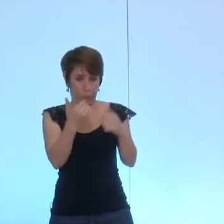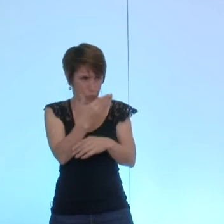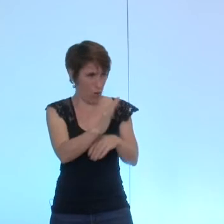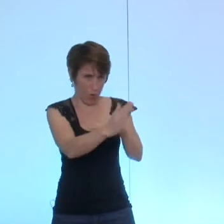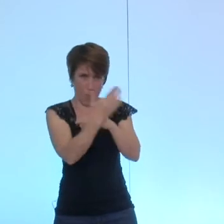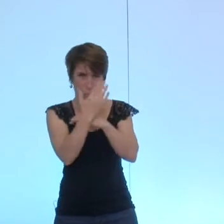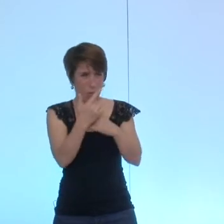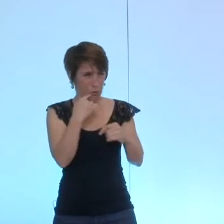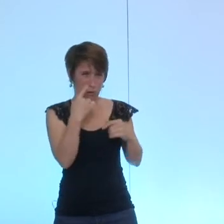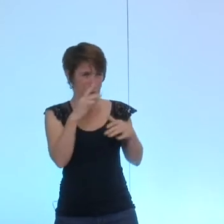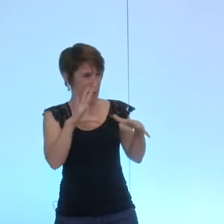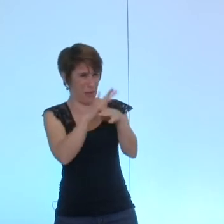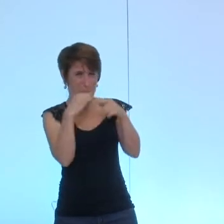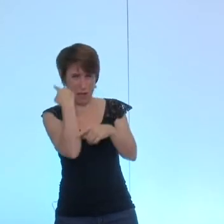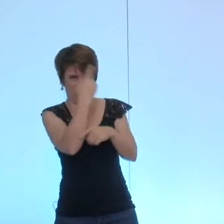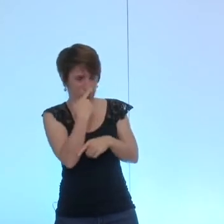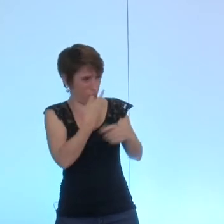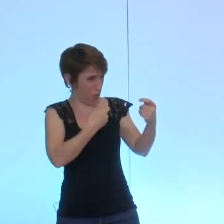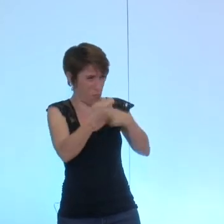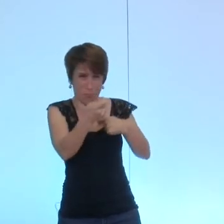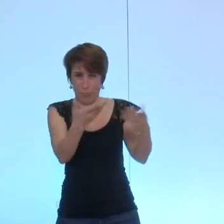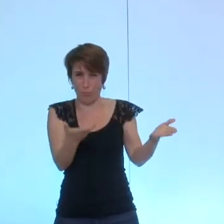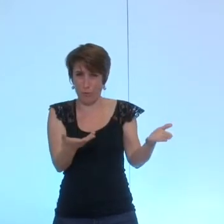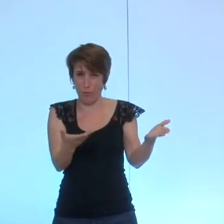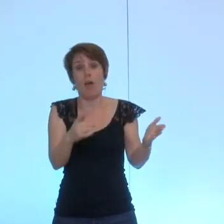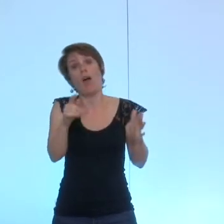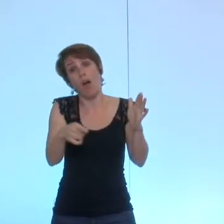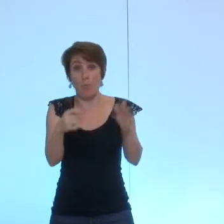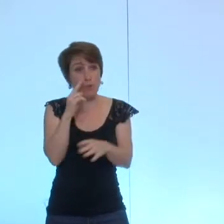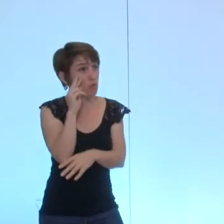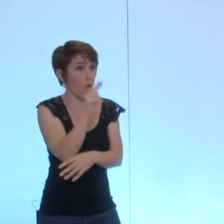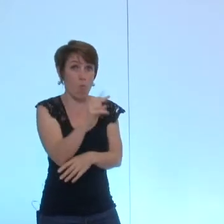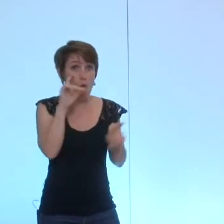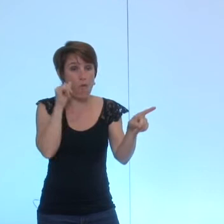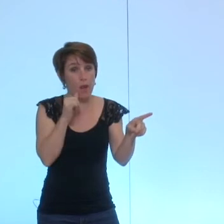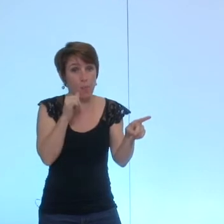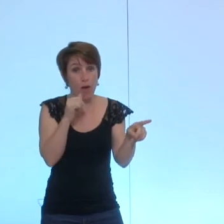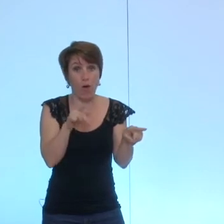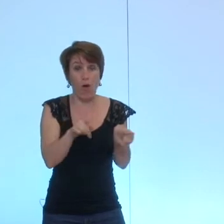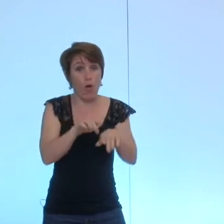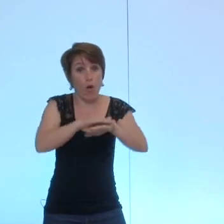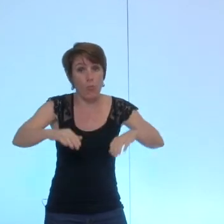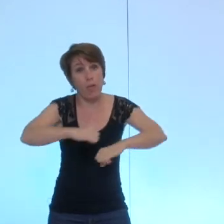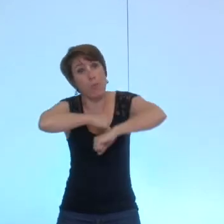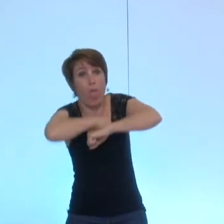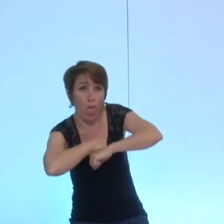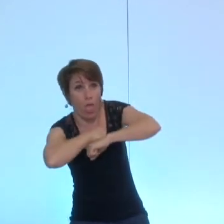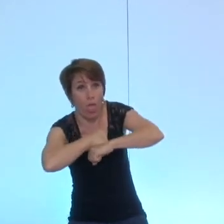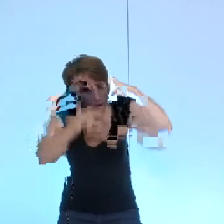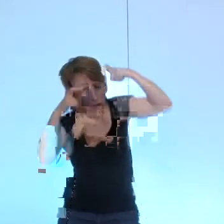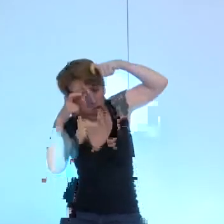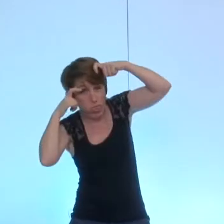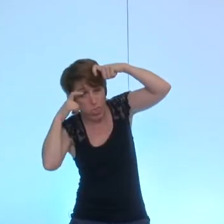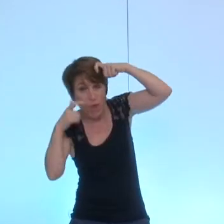et photogénique du terme c'est sûr quand vous les voyez avachis sur une table le béret de travers